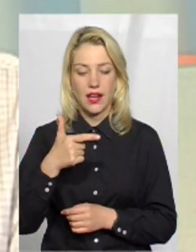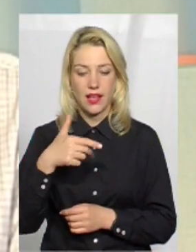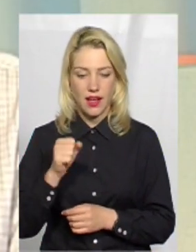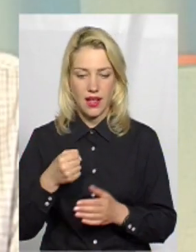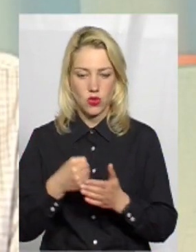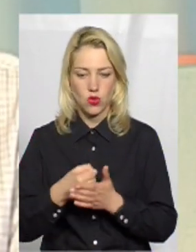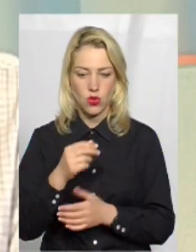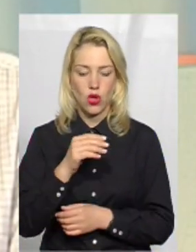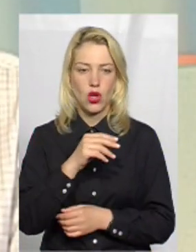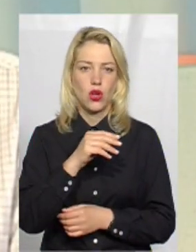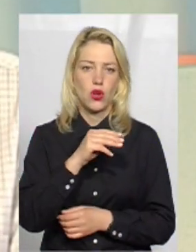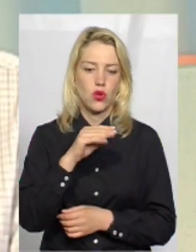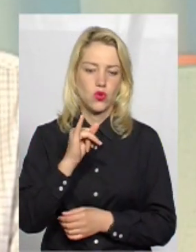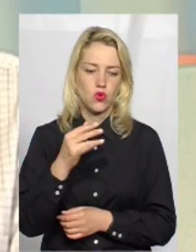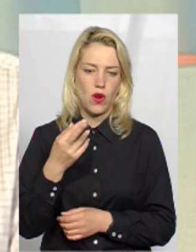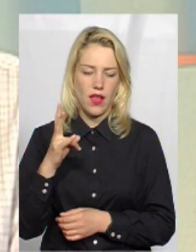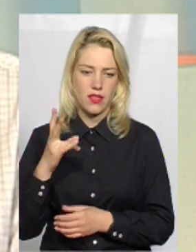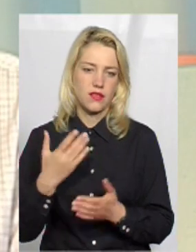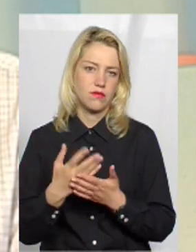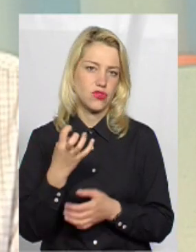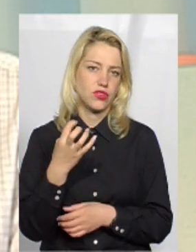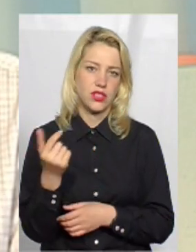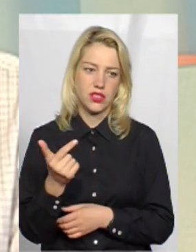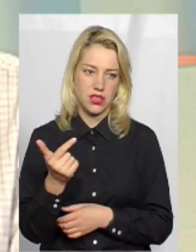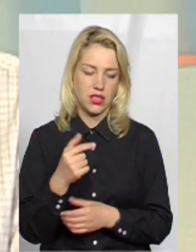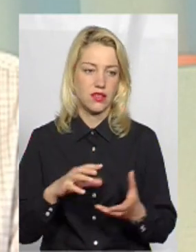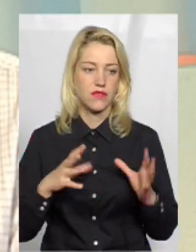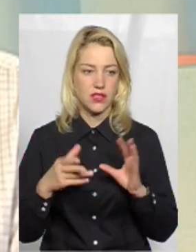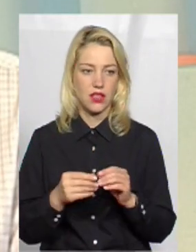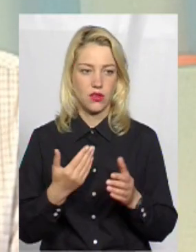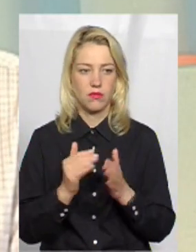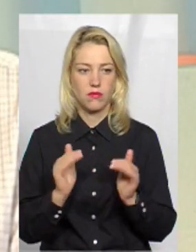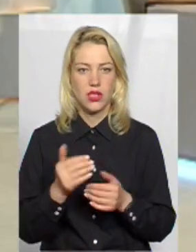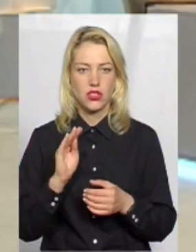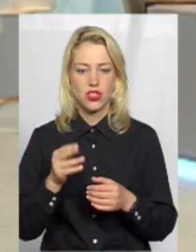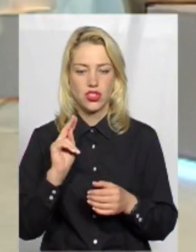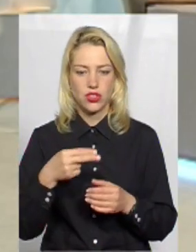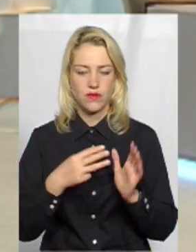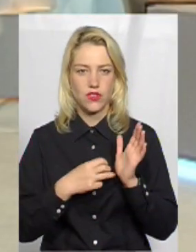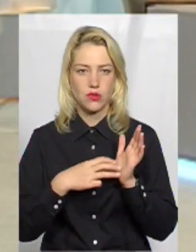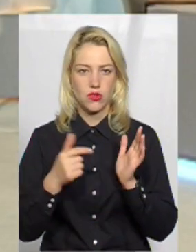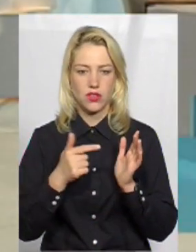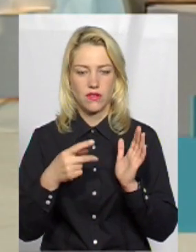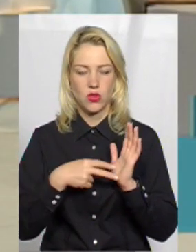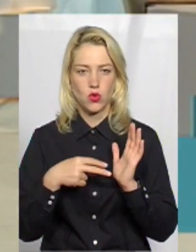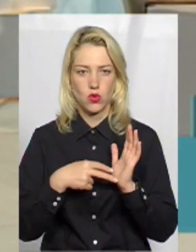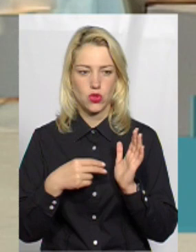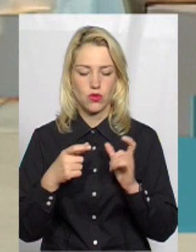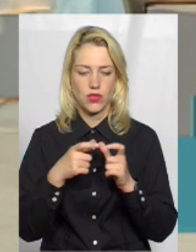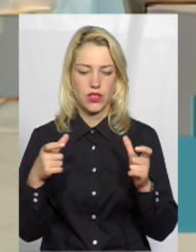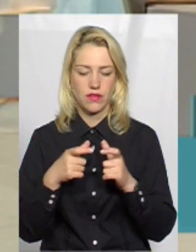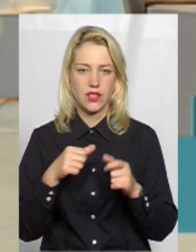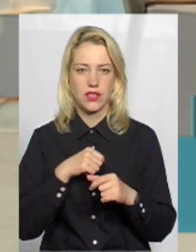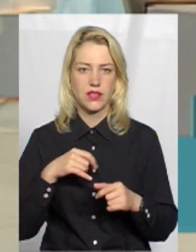Жулян коштував в районі 400, ну, тобто, загалом менше 800 гривень коштували квитки саме сам